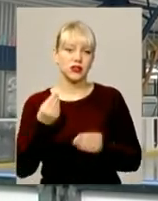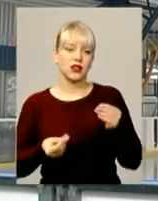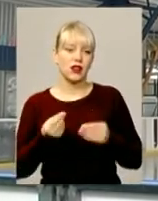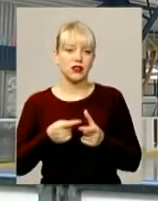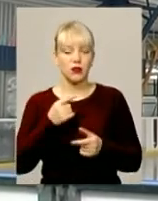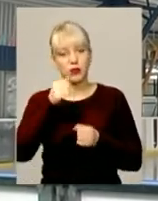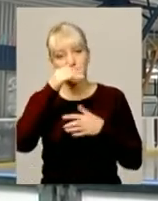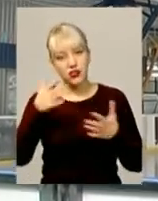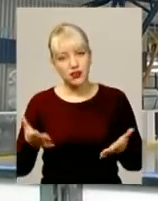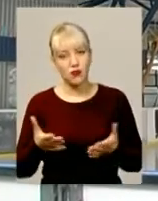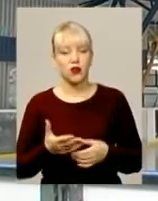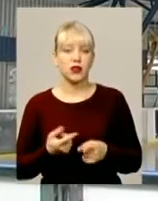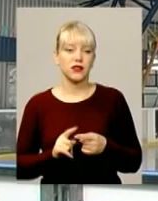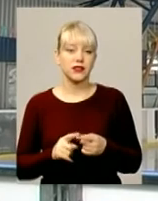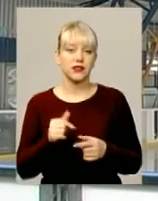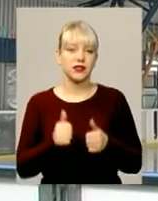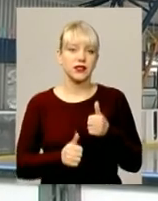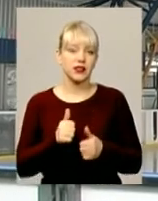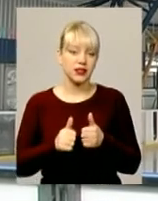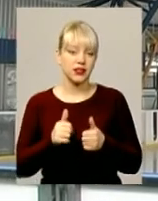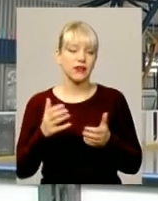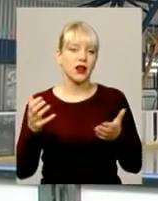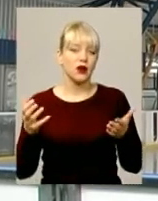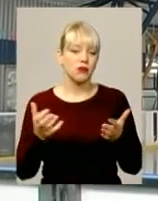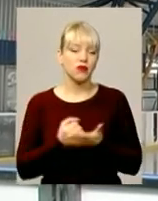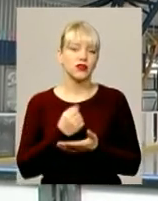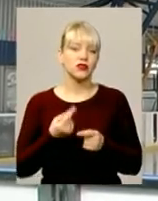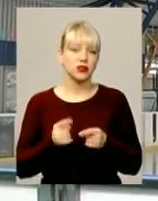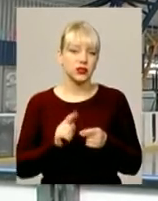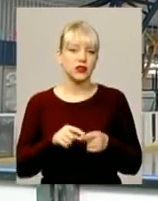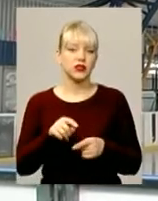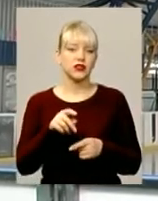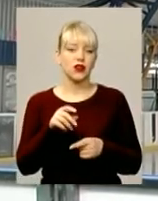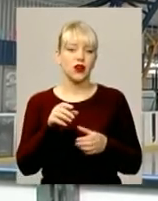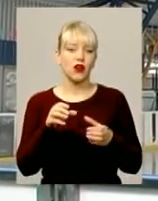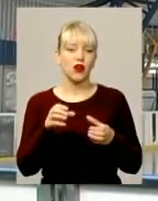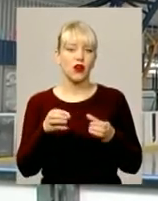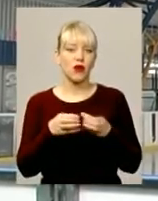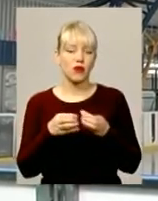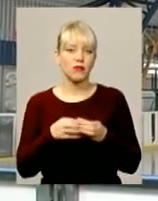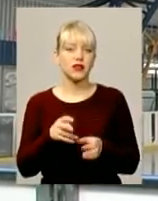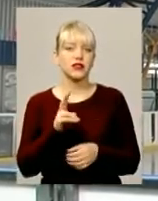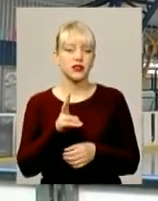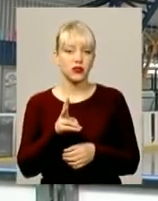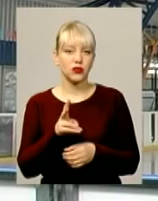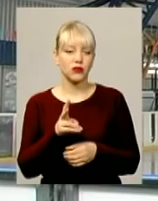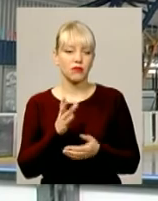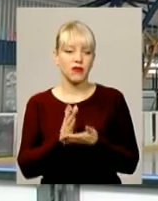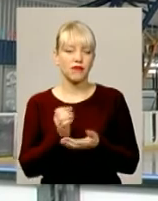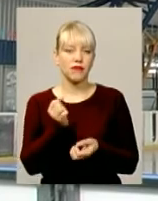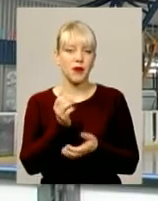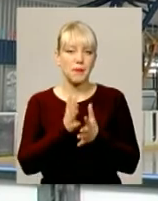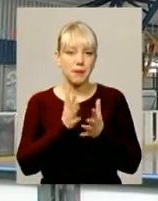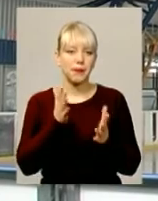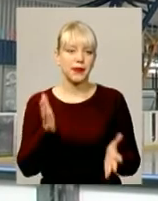не змогли. Тобто, в цій грі повезло тій команді, яка мала більше, як кажуть,